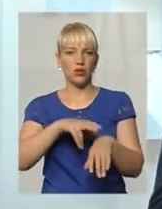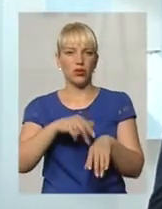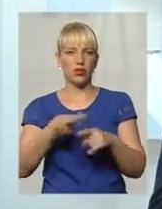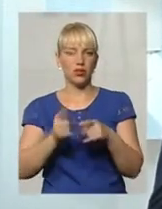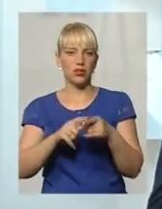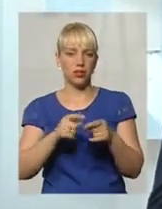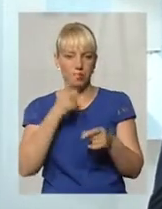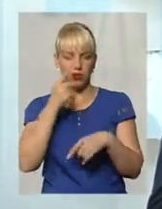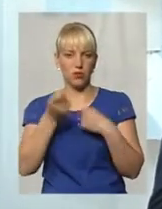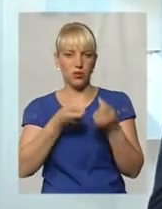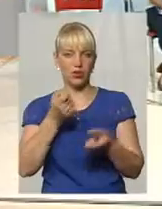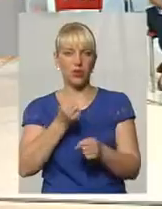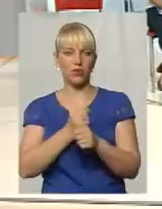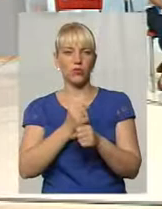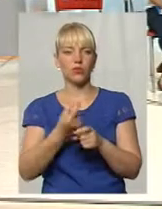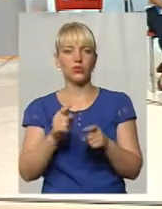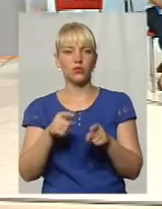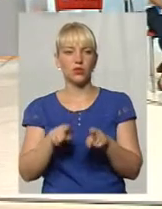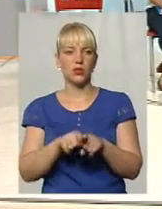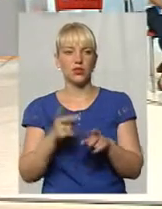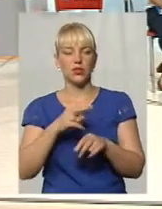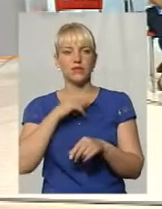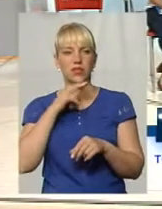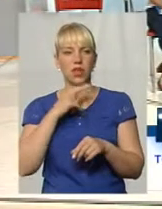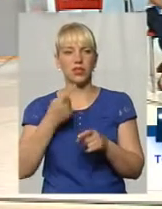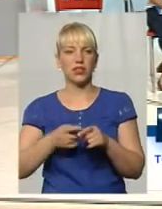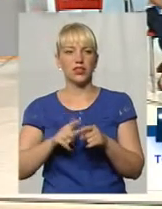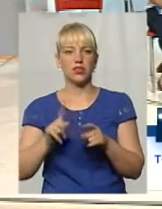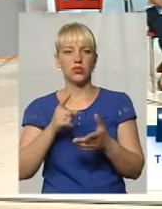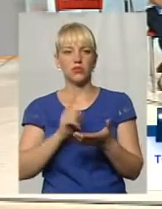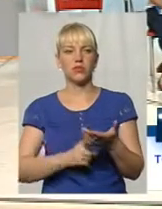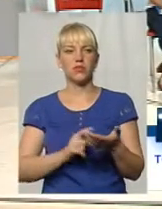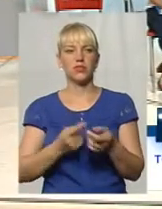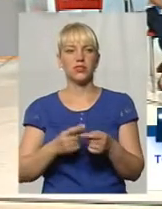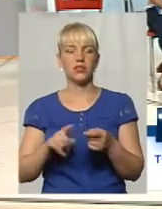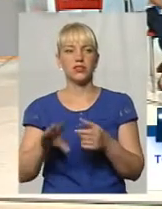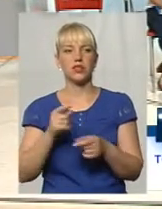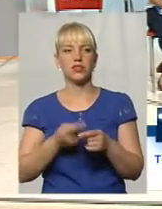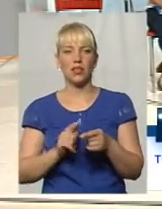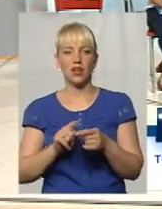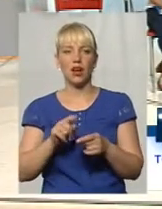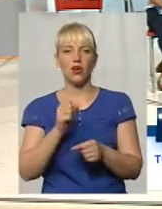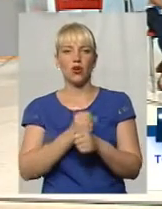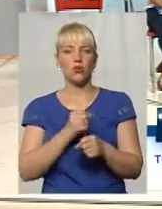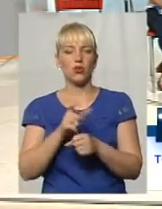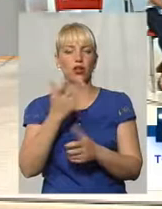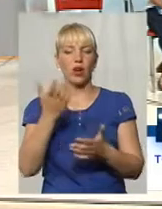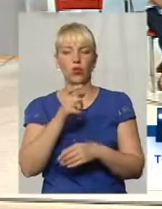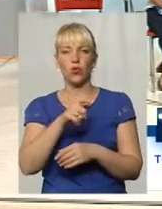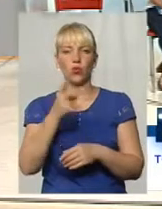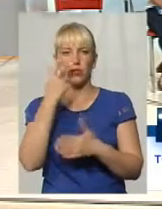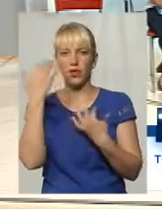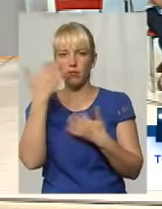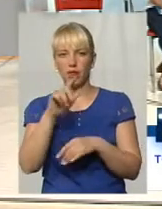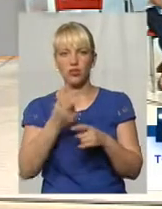кропітка робота, тому треба на це також зважати, для того, щоб довести це все до... Тобто це та робота, яку люди, по суті, не бачать? Вони не бачать,